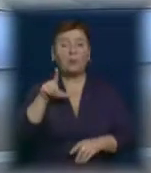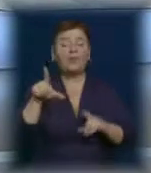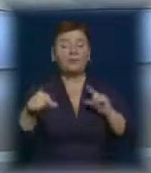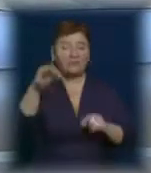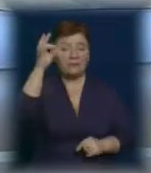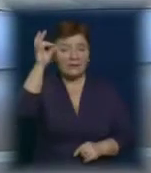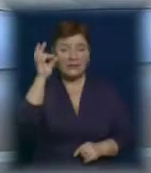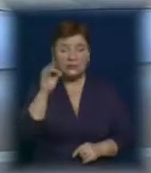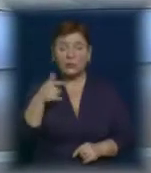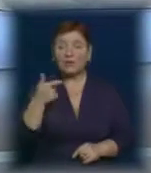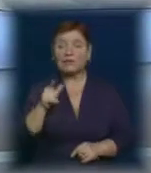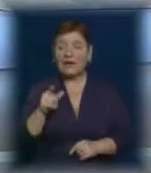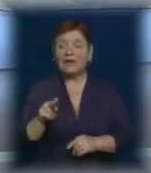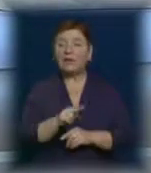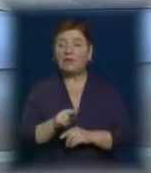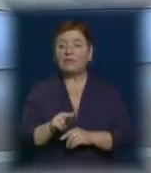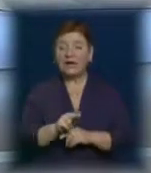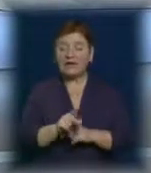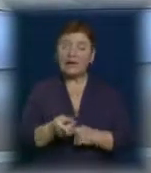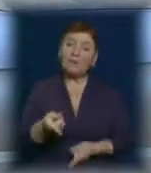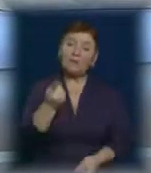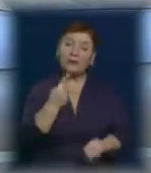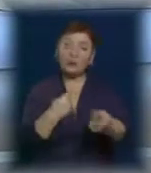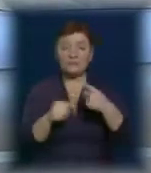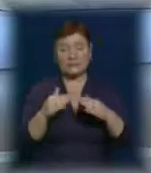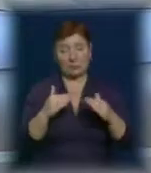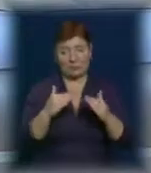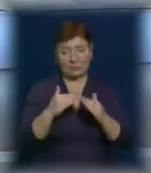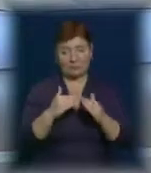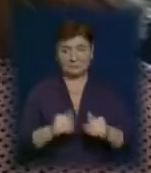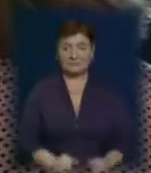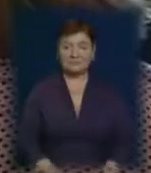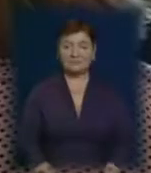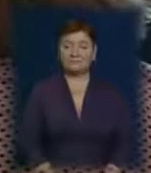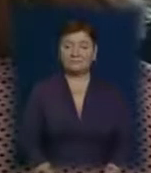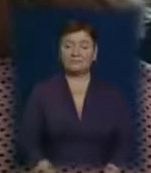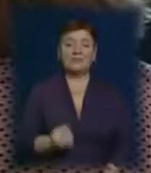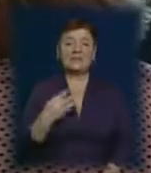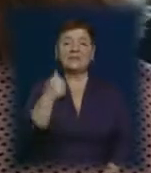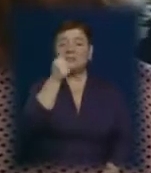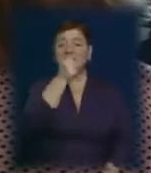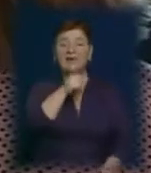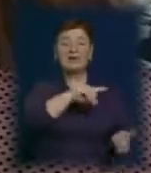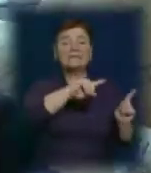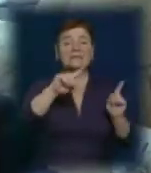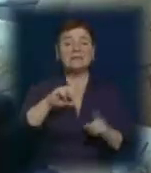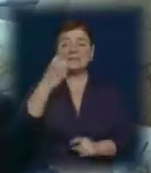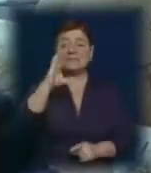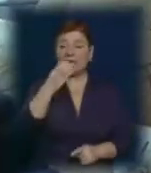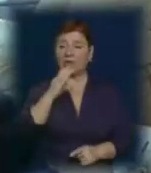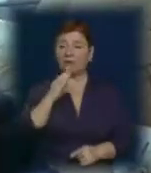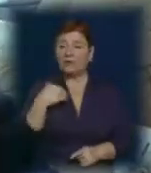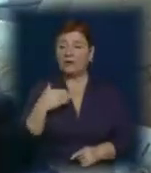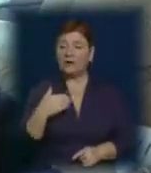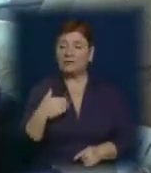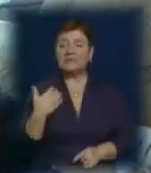Німеччину, де пройшов курс лікування, та нарешті повернувся додому. Чи рік тому закарпатит Сергій Дудкеїв звернувся до